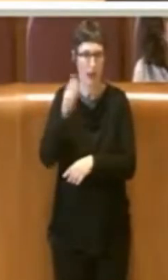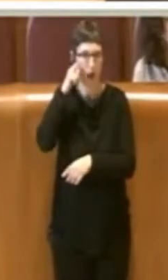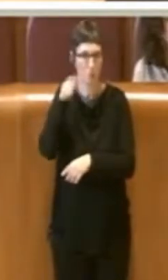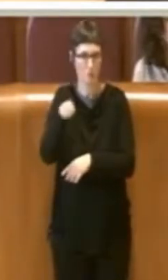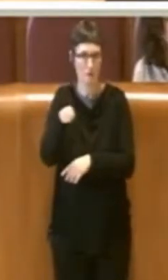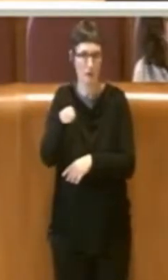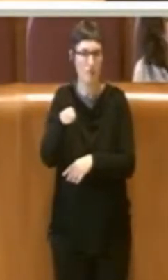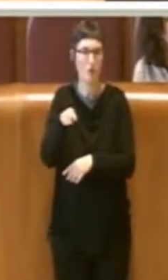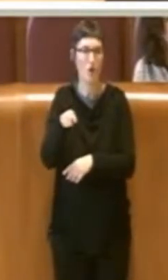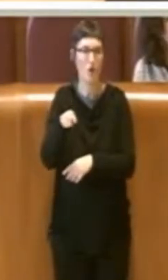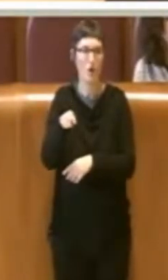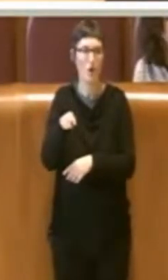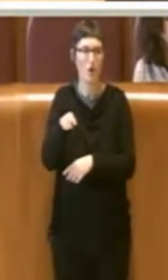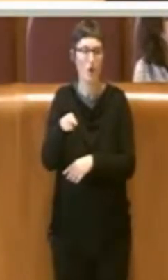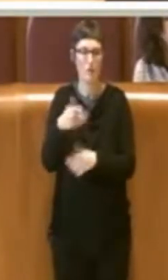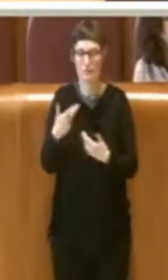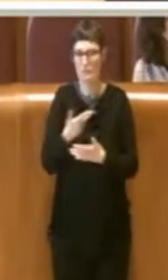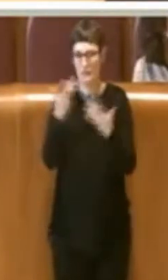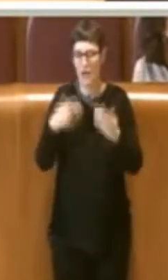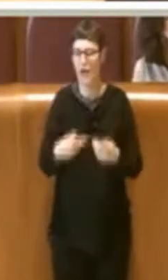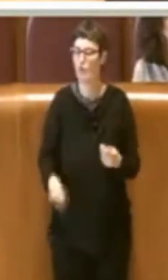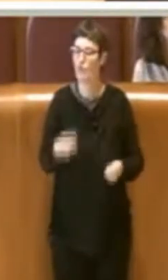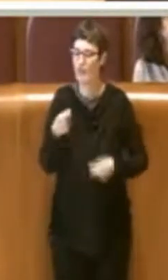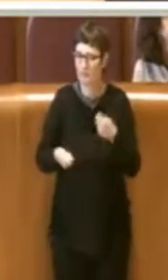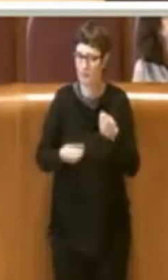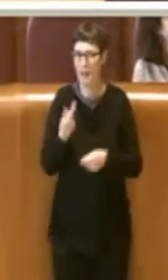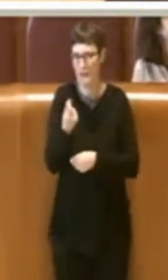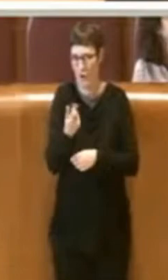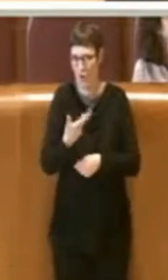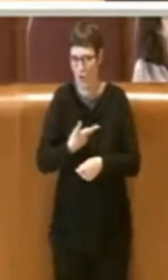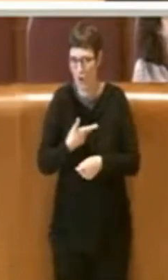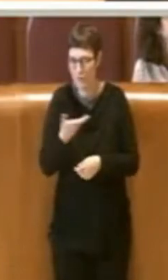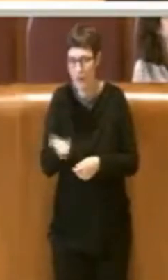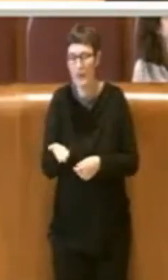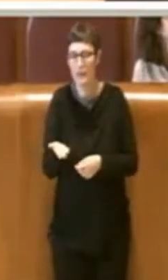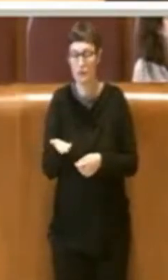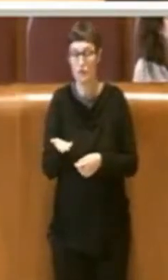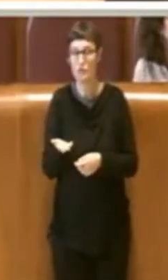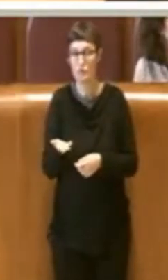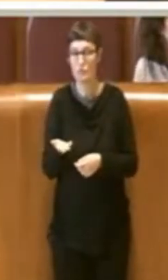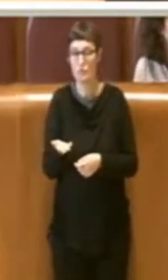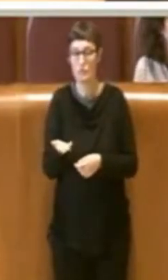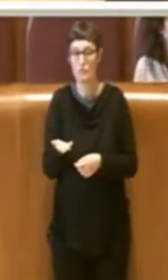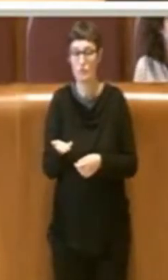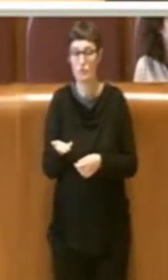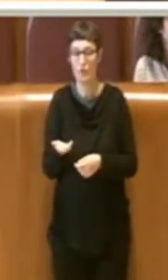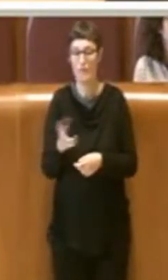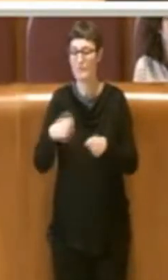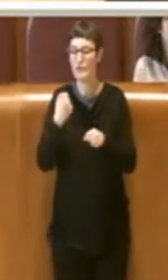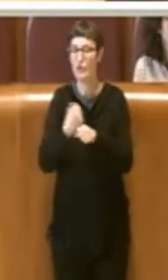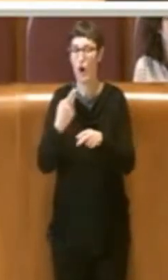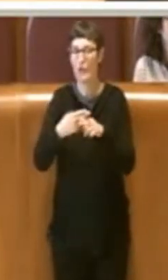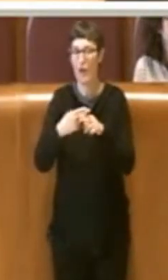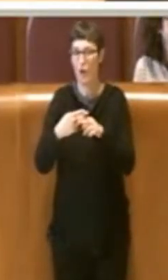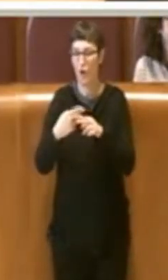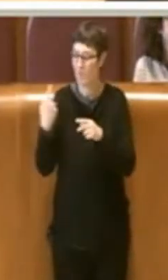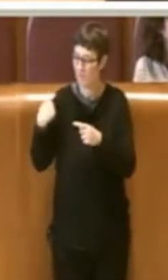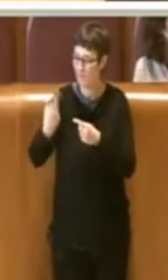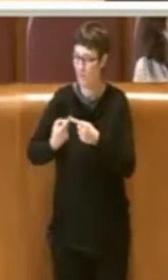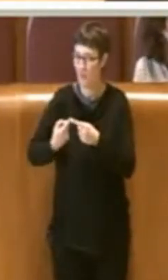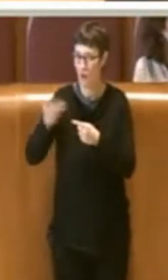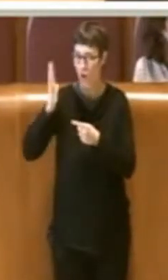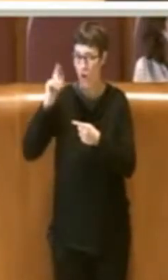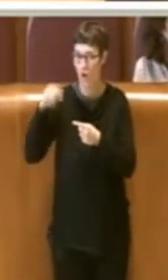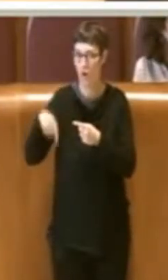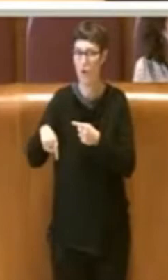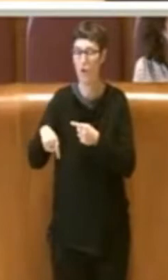impegni di spese economiche, andando un po' in controtendenza rispetto a quella che è stata la storia di Roma, che se